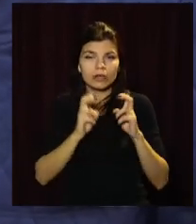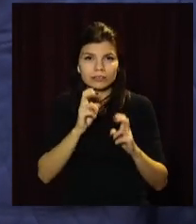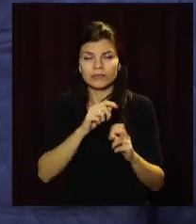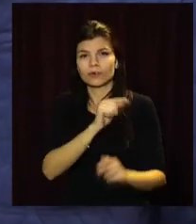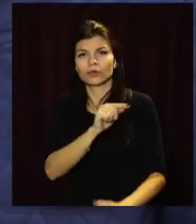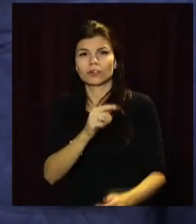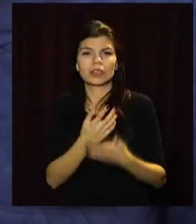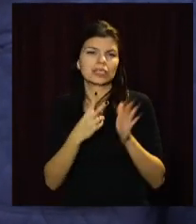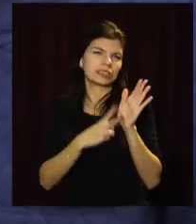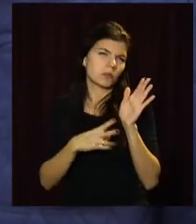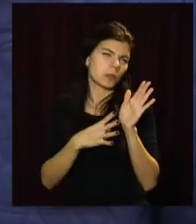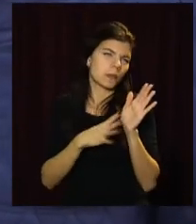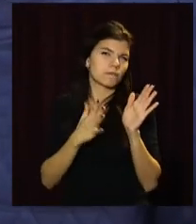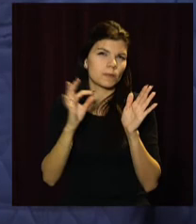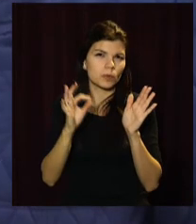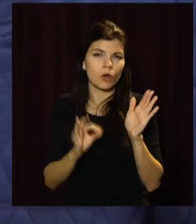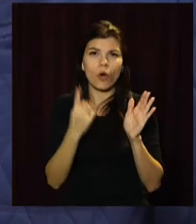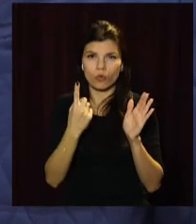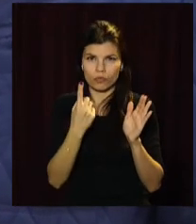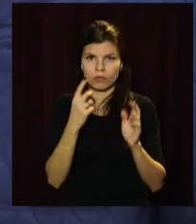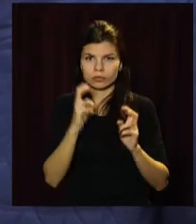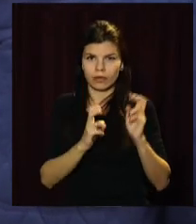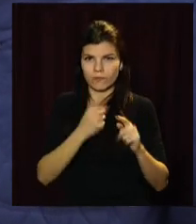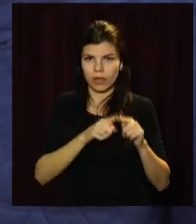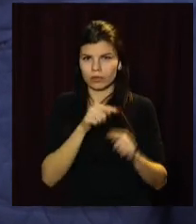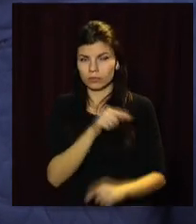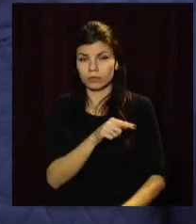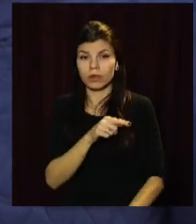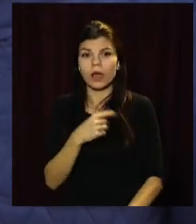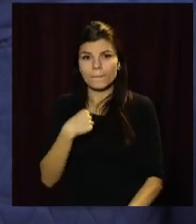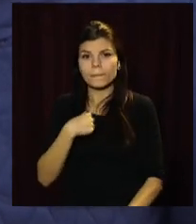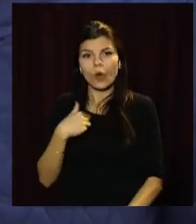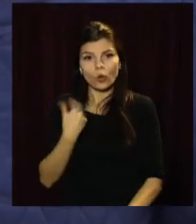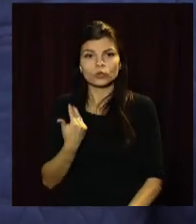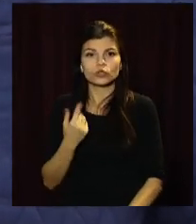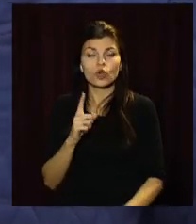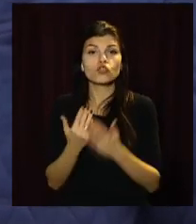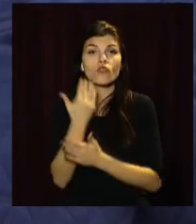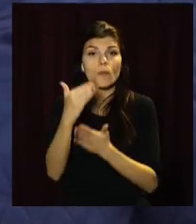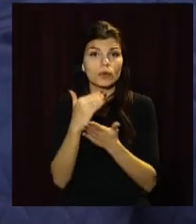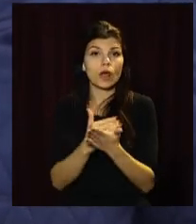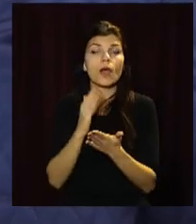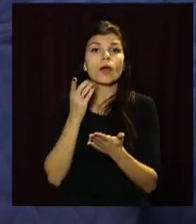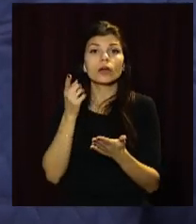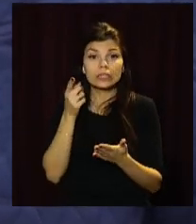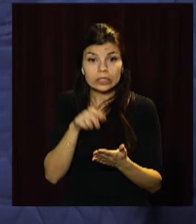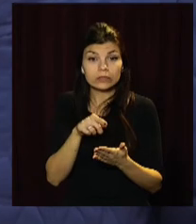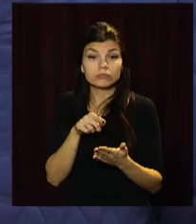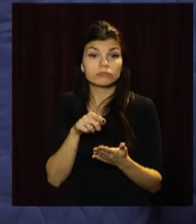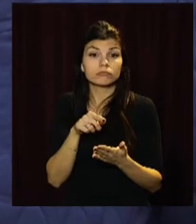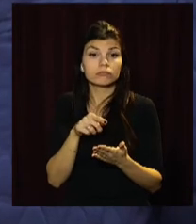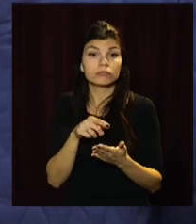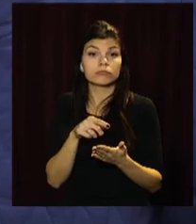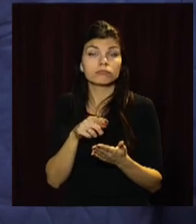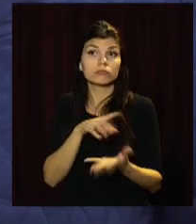% дає тільки одна аглофабрика. І ми наставимо на тому, щоб в новій програмі були ті мероприяття, які повинні привести до